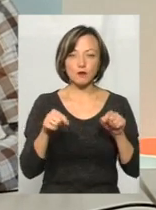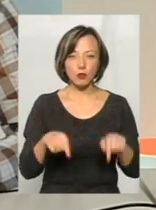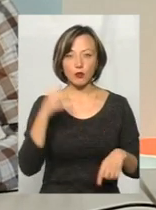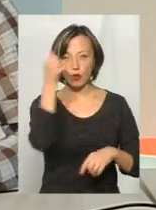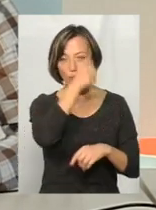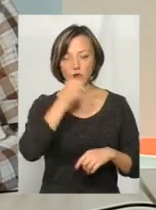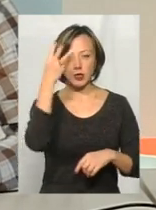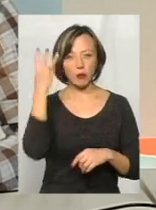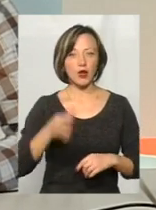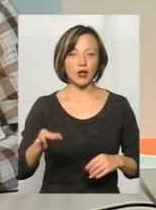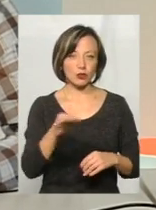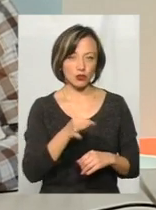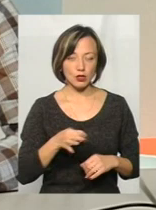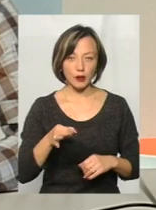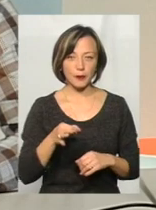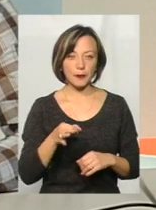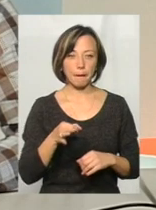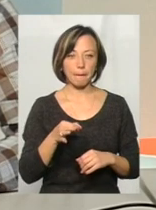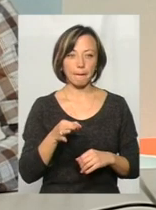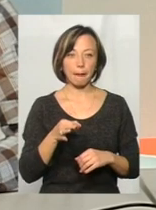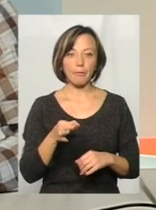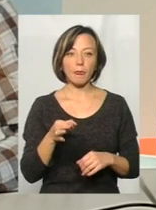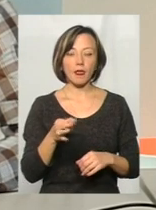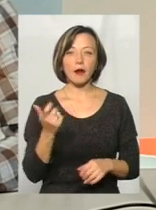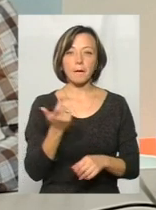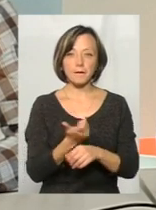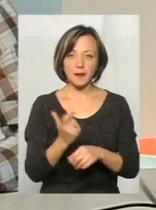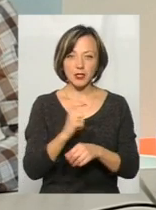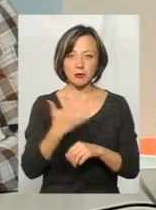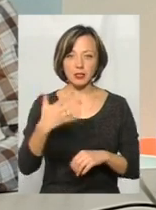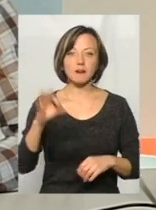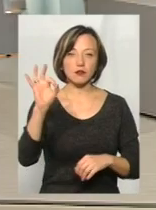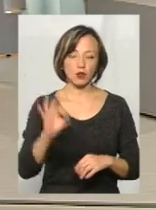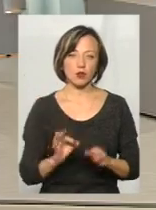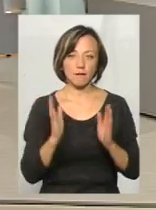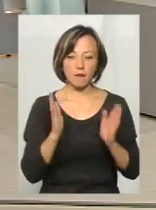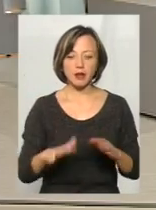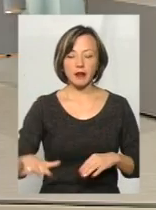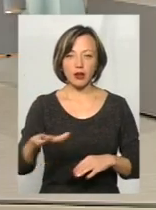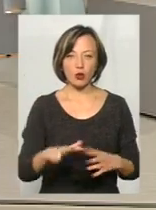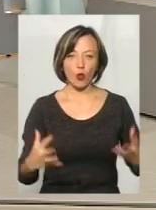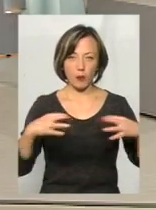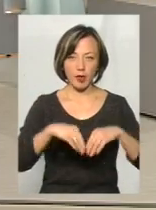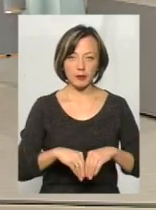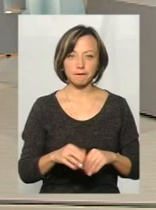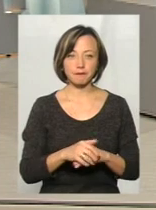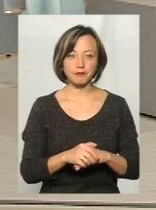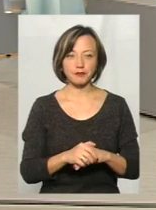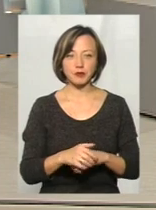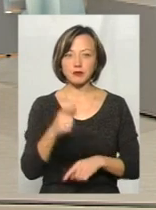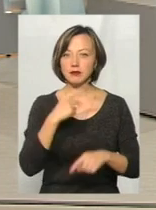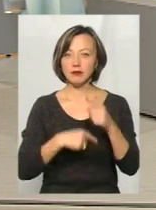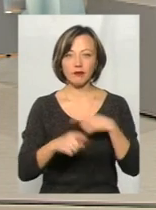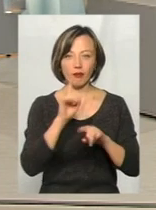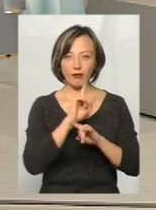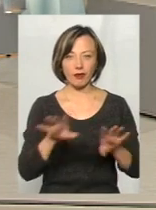Хмельниччина перейде рубіж в 50%. Тобто це можна сказати, що повернення не буде, так? Так.